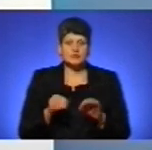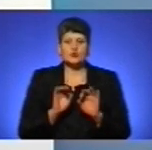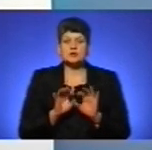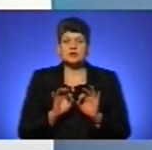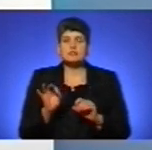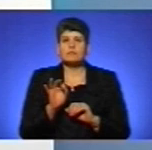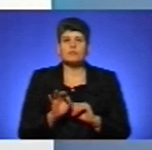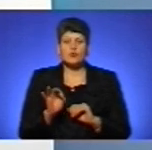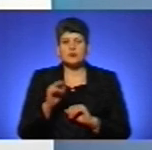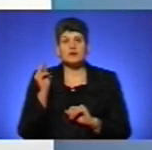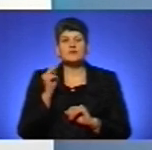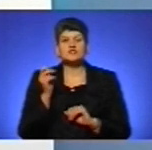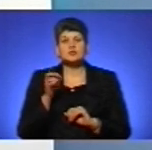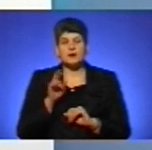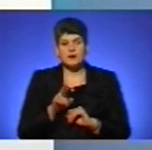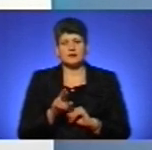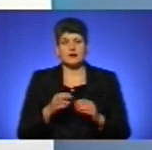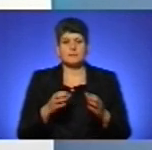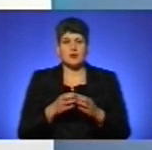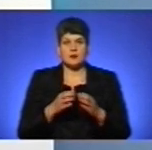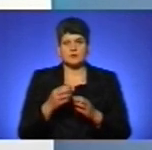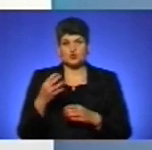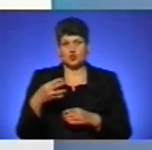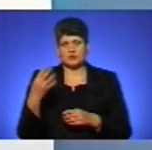про навчання бригади 44-ї?